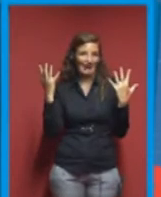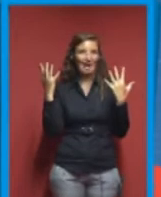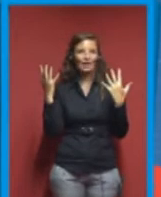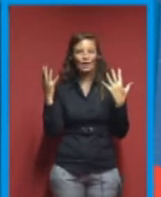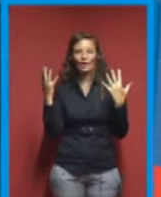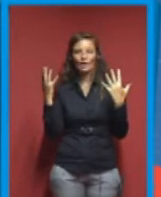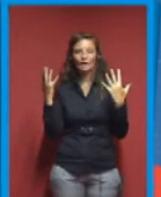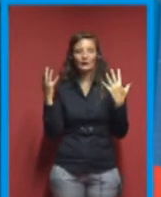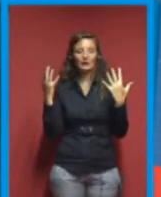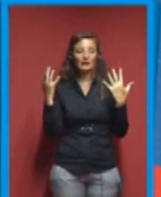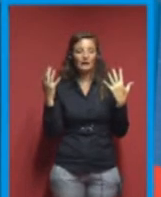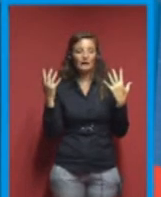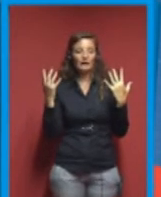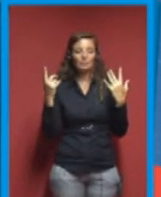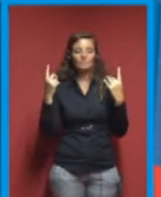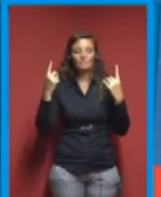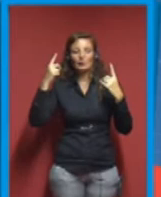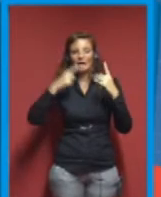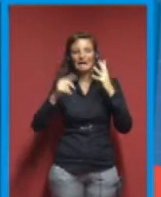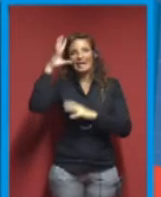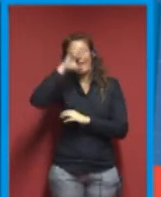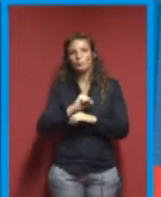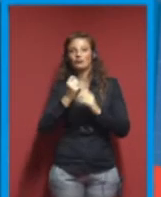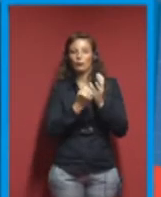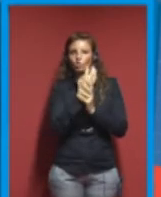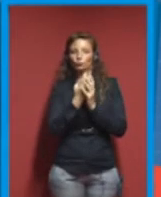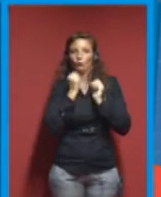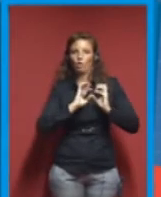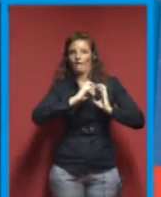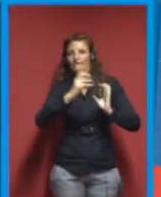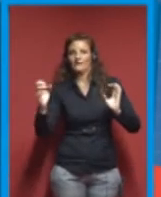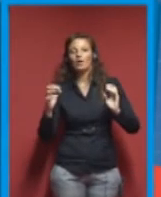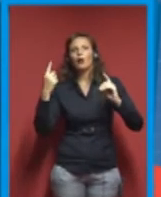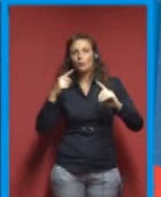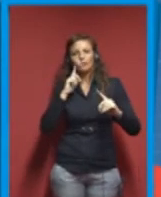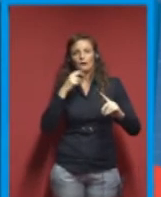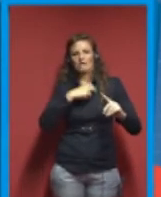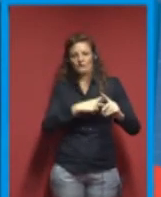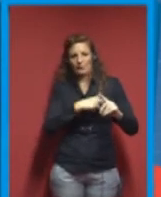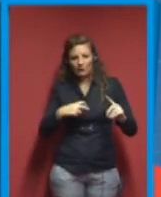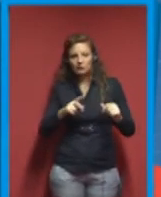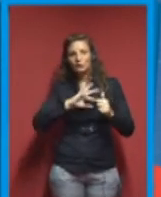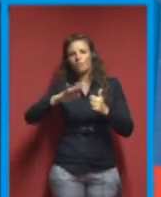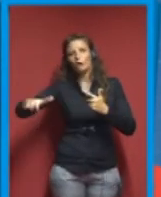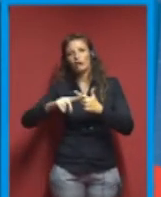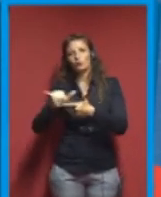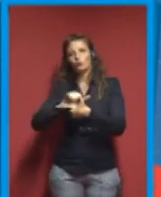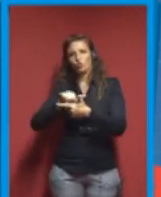scalare, avere una scalabilità della macchina. Hyperworks in Svizzera, ITP di New York,